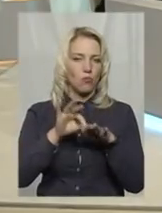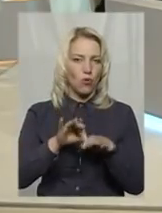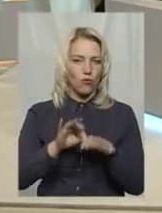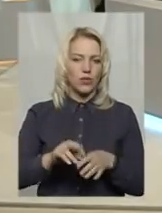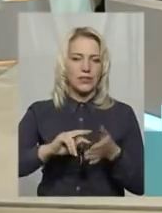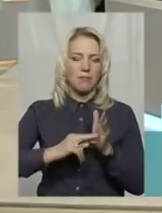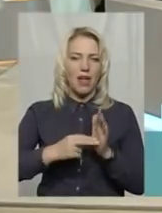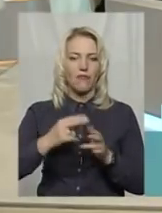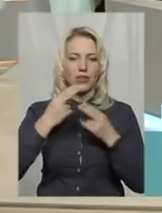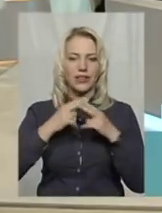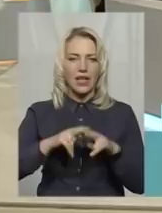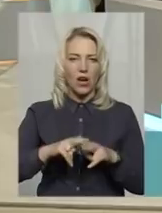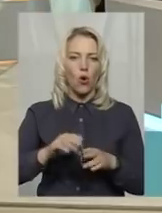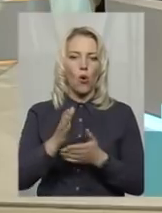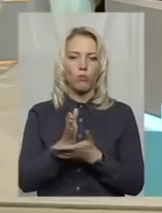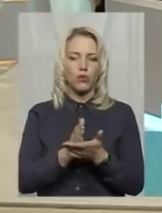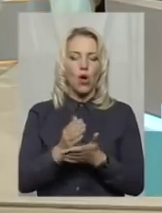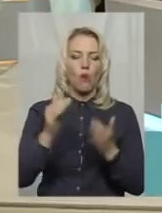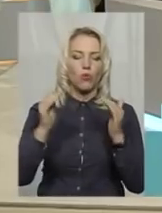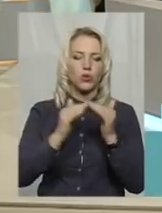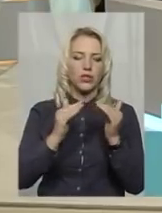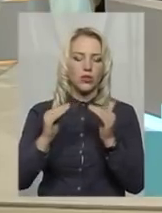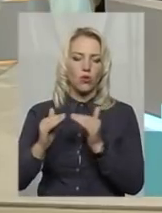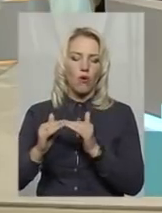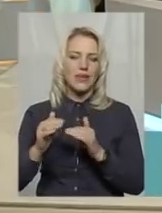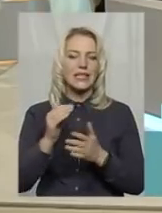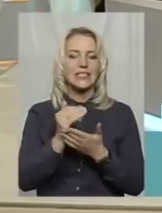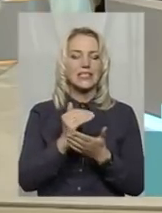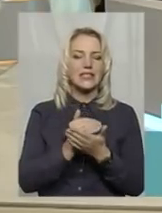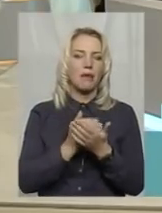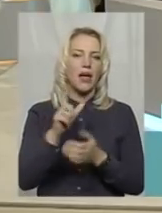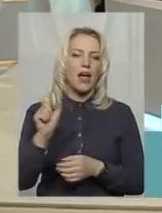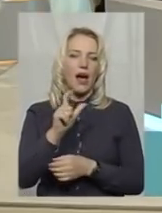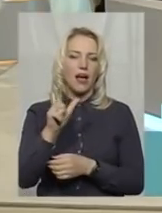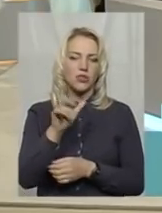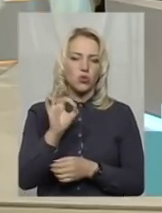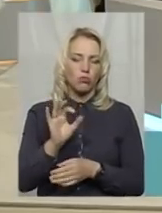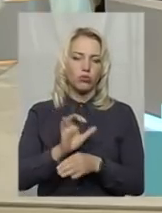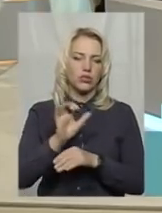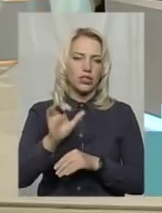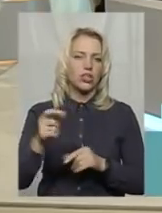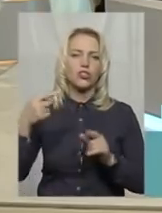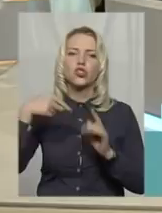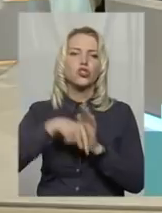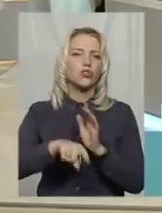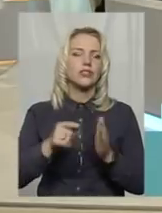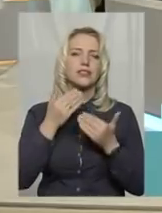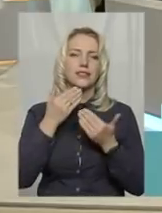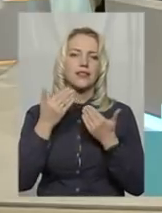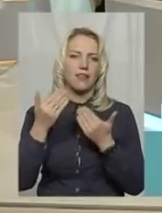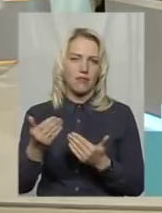техобслуговування будинкових систем газопостачання. Що це означає для пересічного хмельничанина?